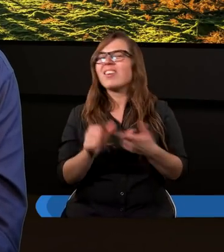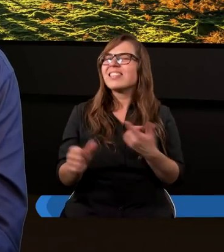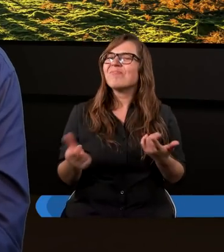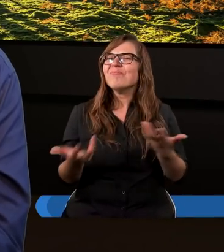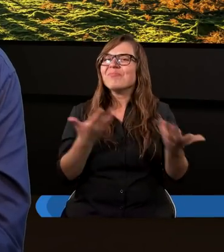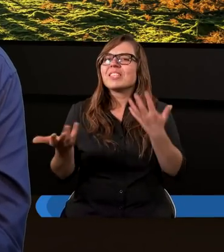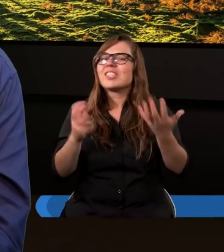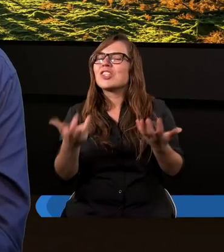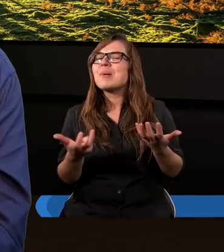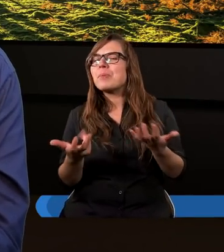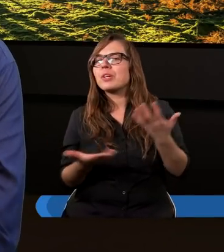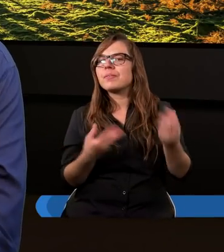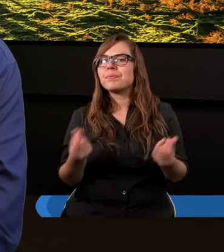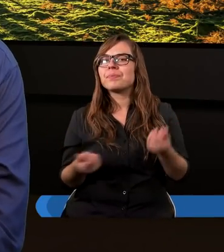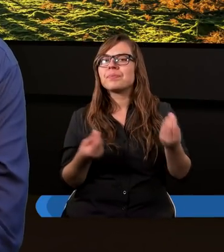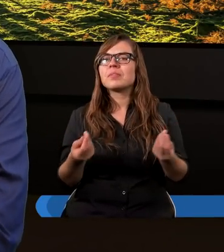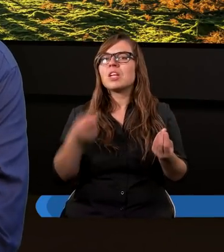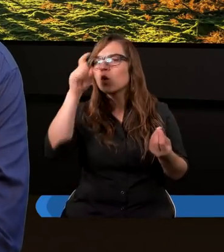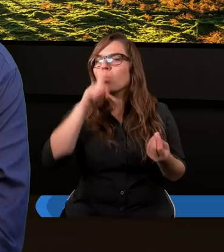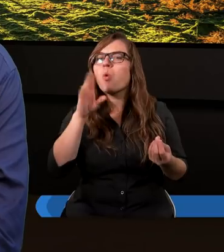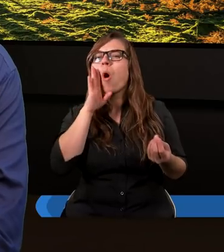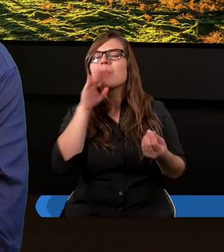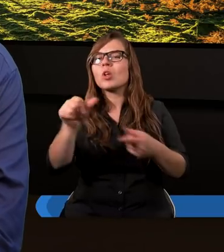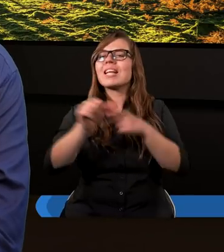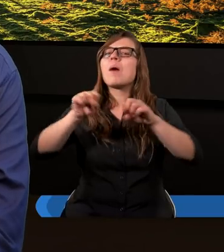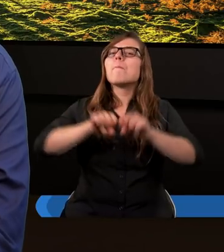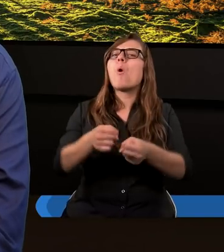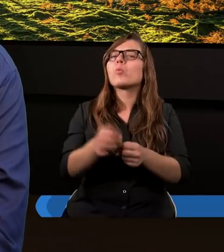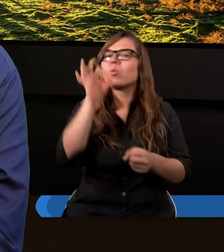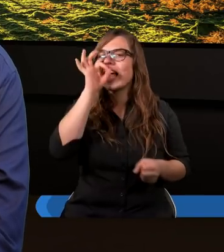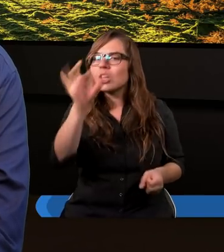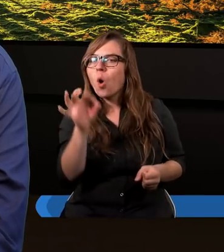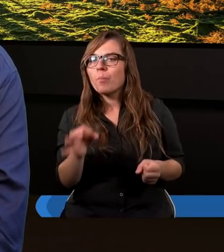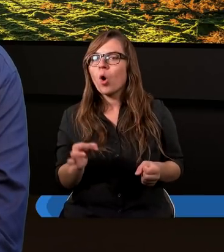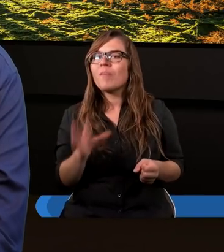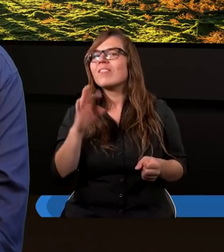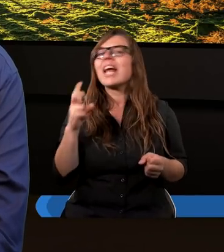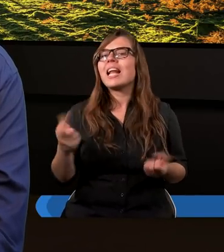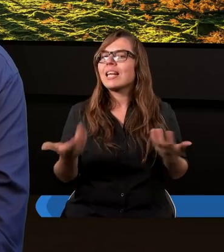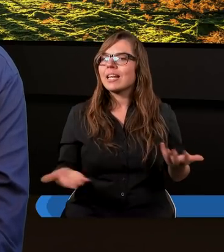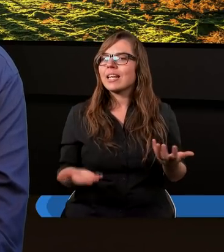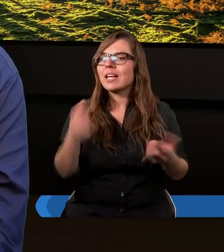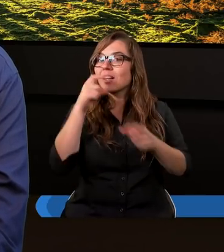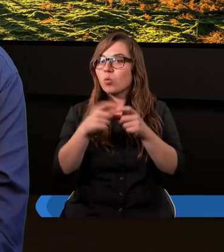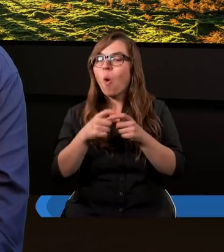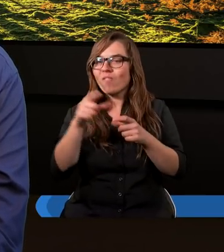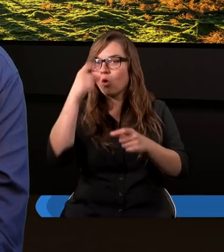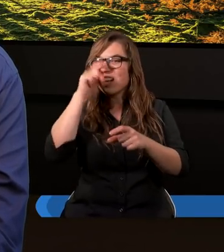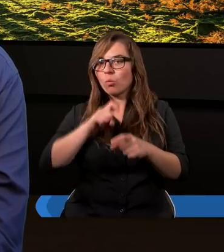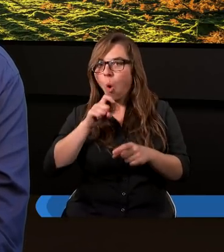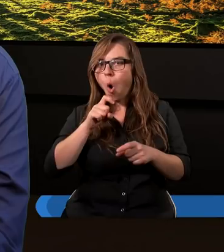Zło jest czymś, zło to jest takie popsute dobro, prawda? Więc zło samo w sobie